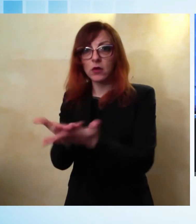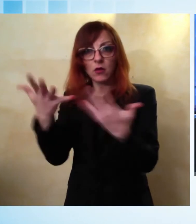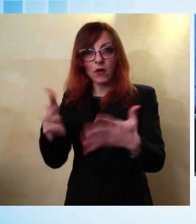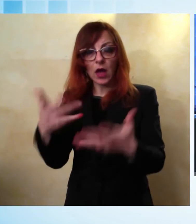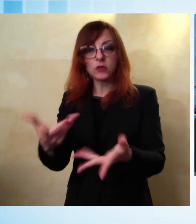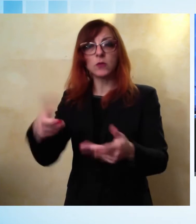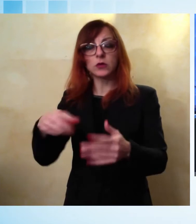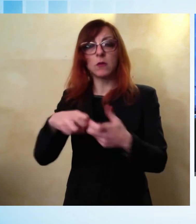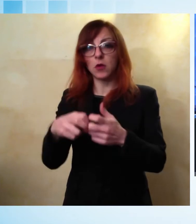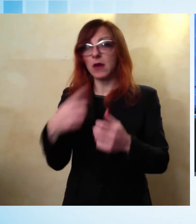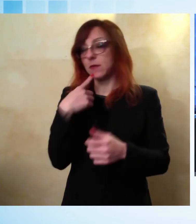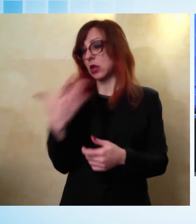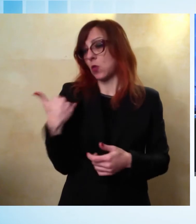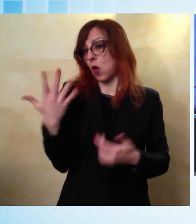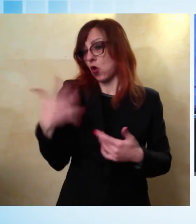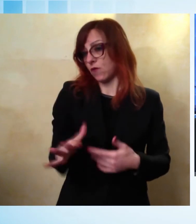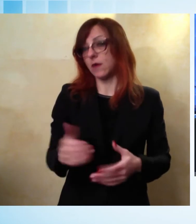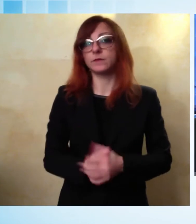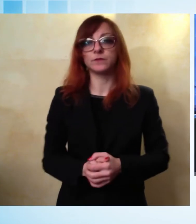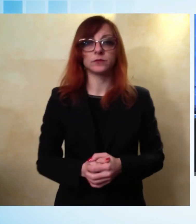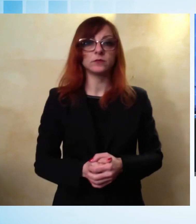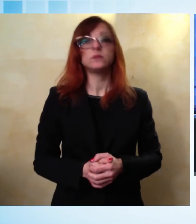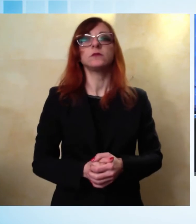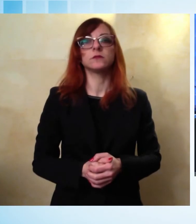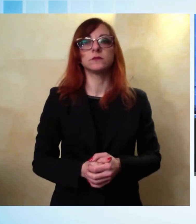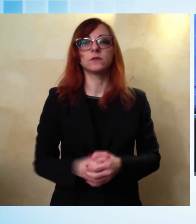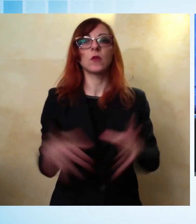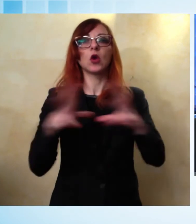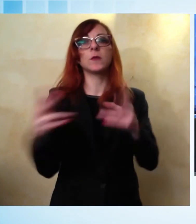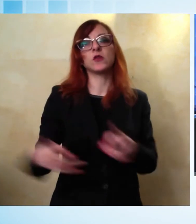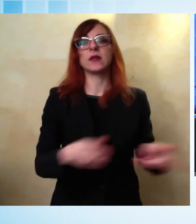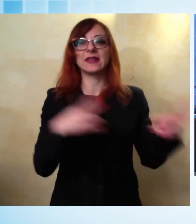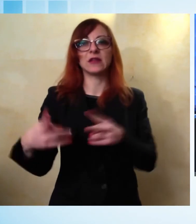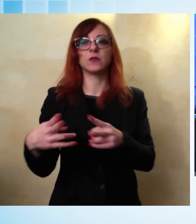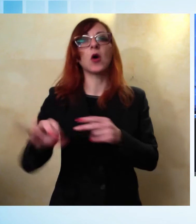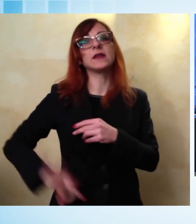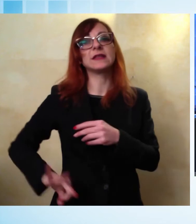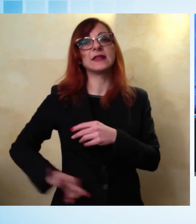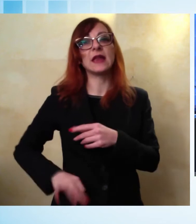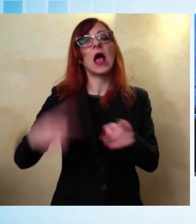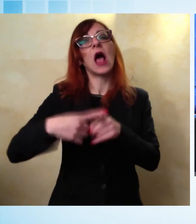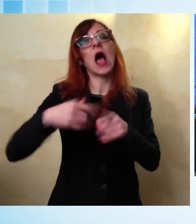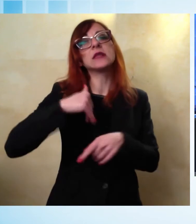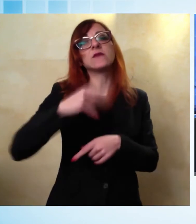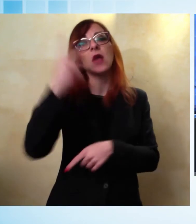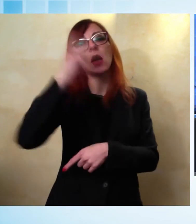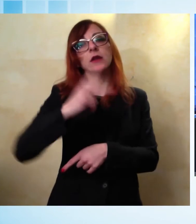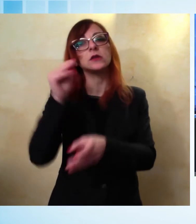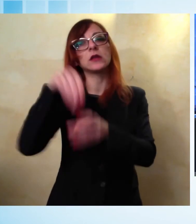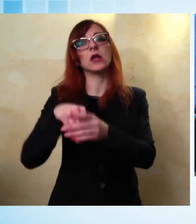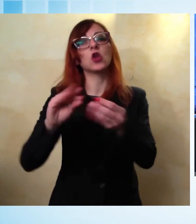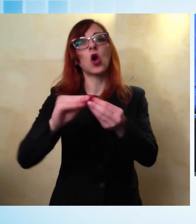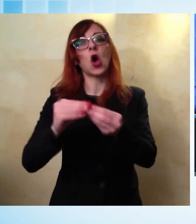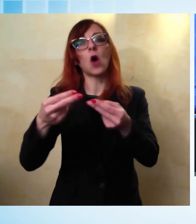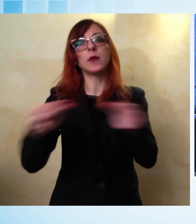E la Commissione Trasporti del Senato ha inserito gli assi viari di Lucca tra le opere pubbliche da sbloccare.